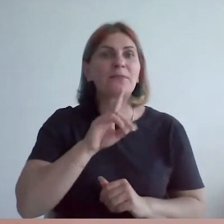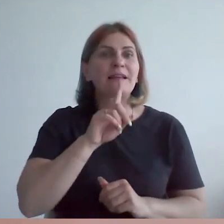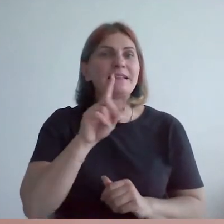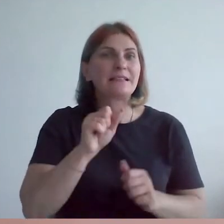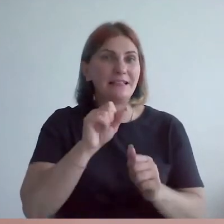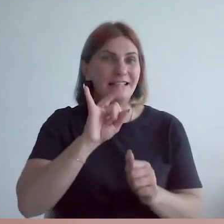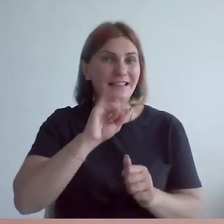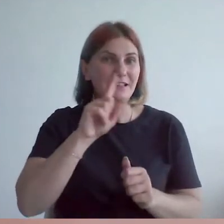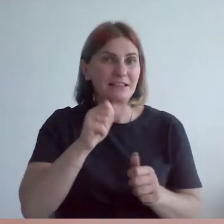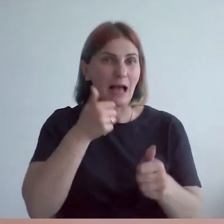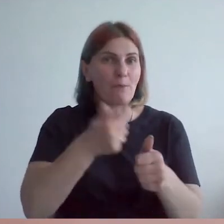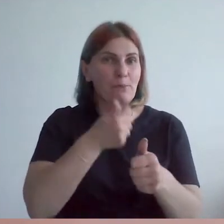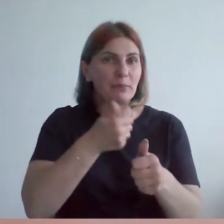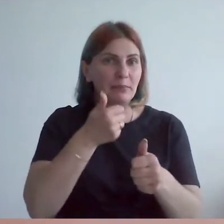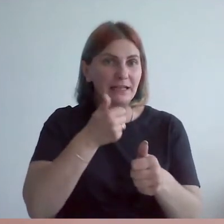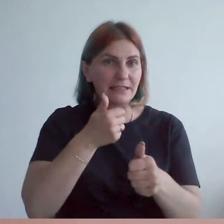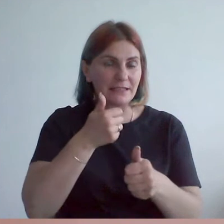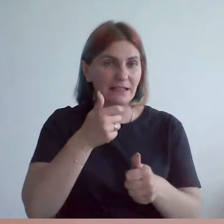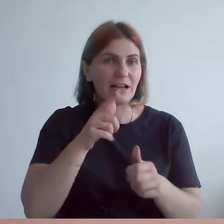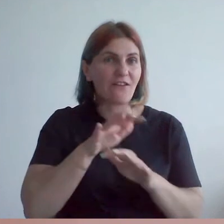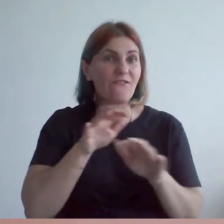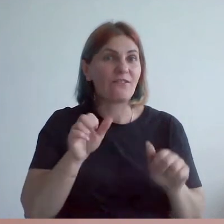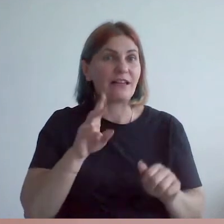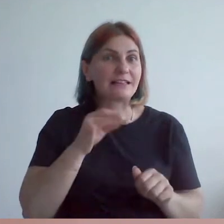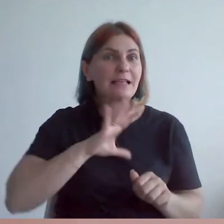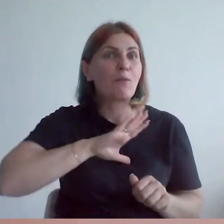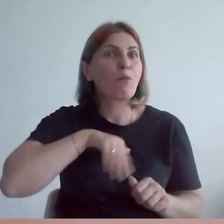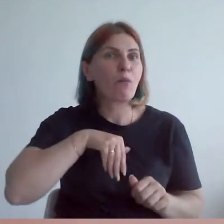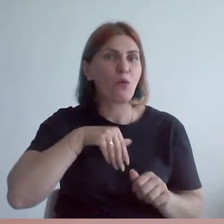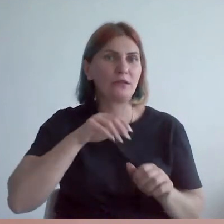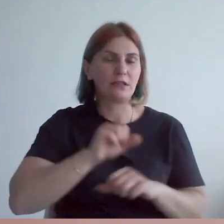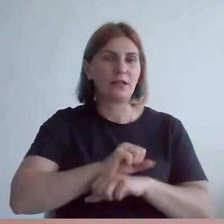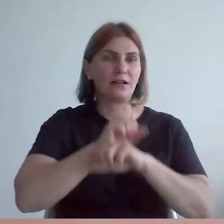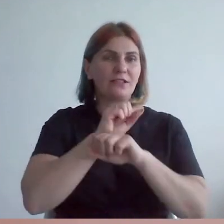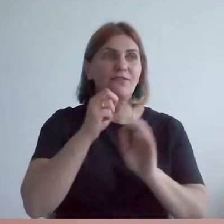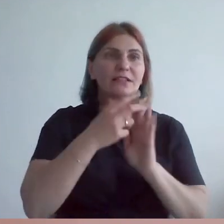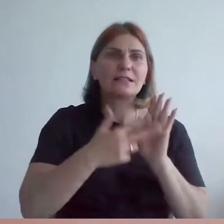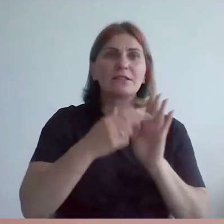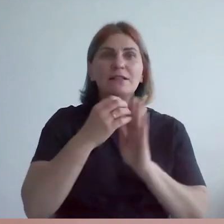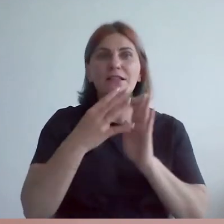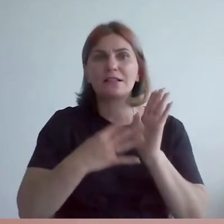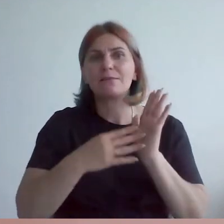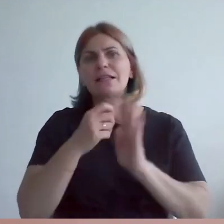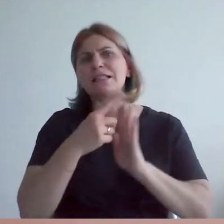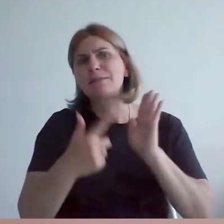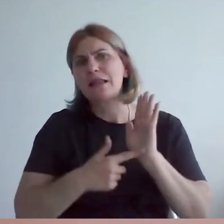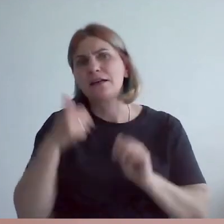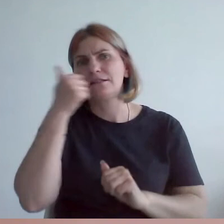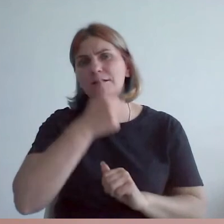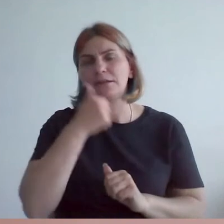властей после революции в 18-19-м году, в 17-м году,